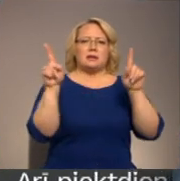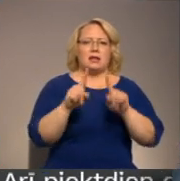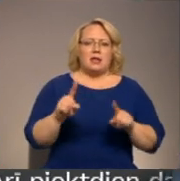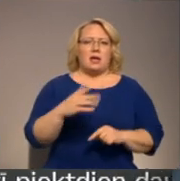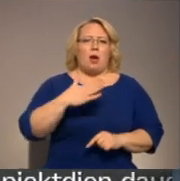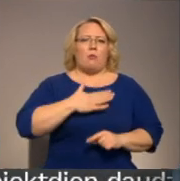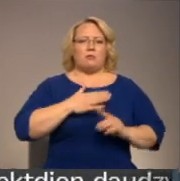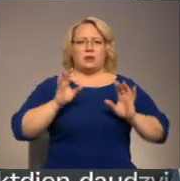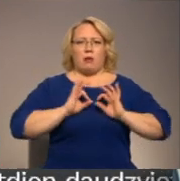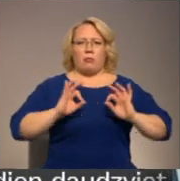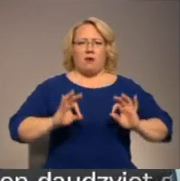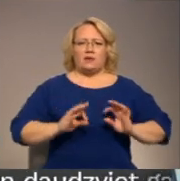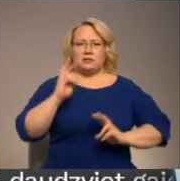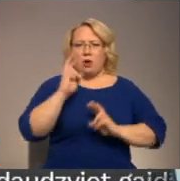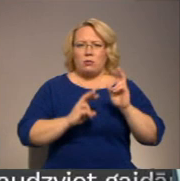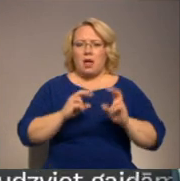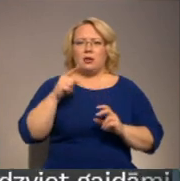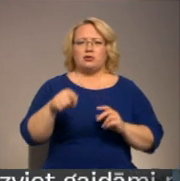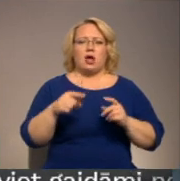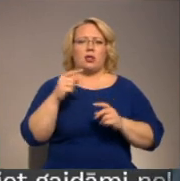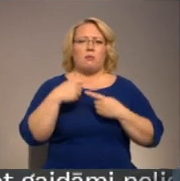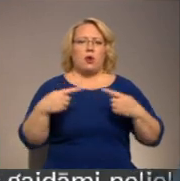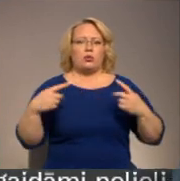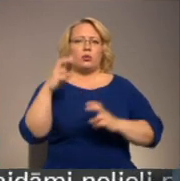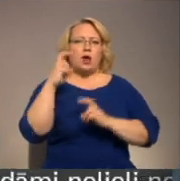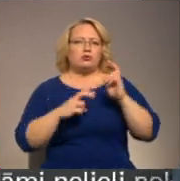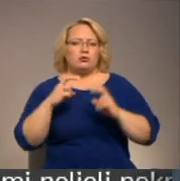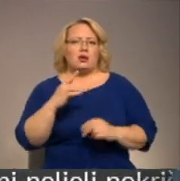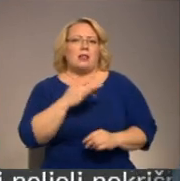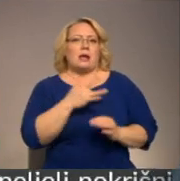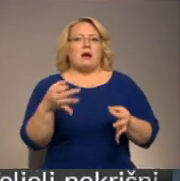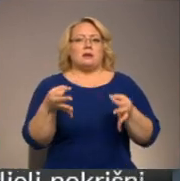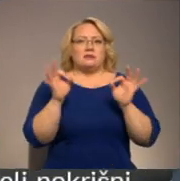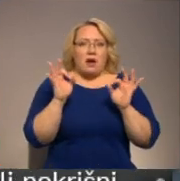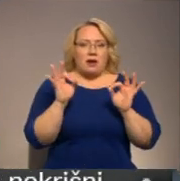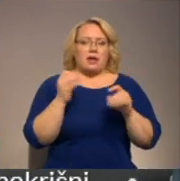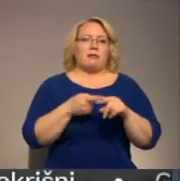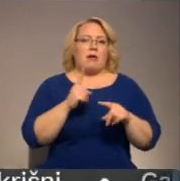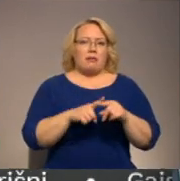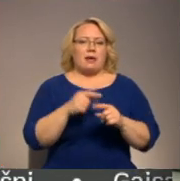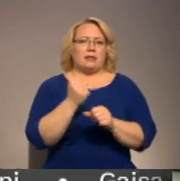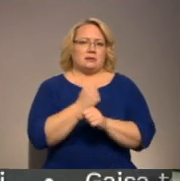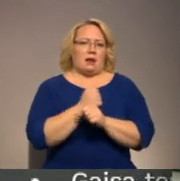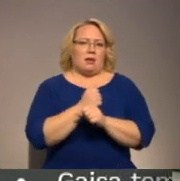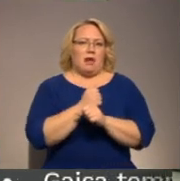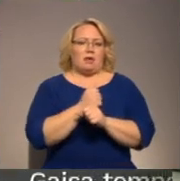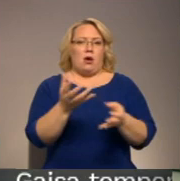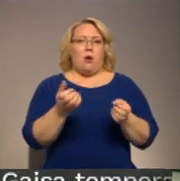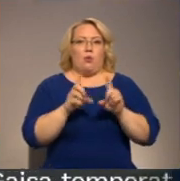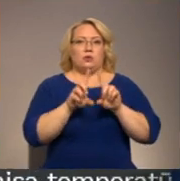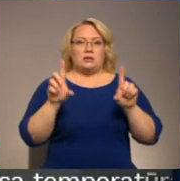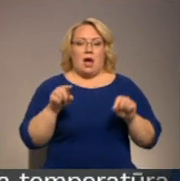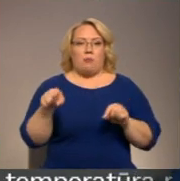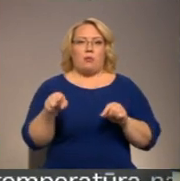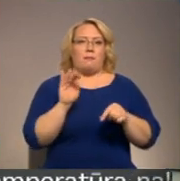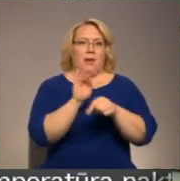kas mums kā profesionāļiem šādu produktu ražošanā likās svarīgas, jātā tad iestrādāt. Uzņēmumā SIA